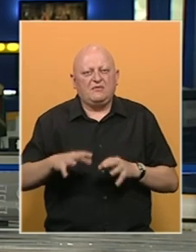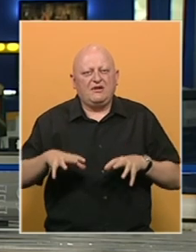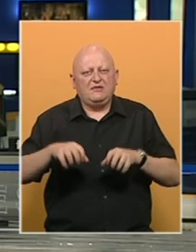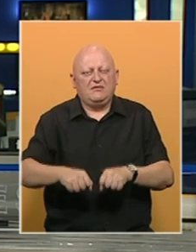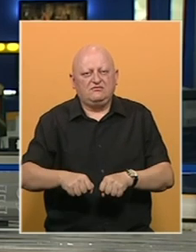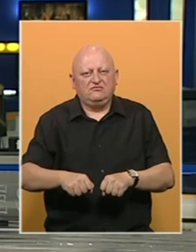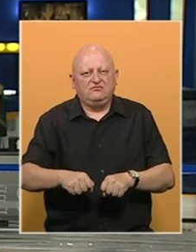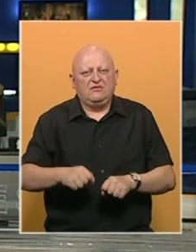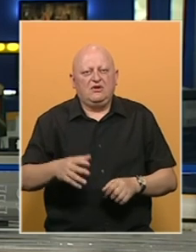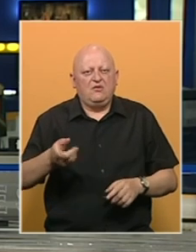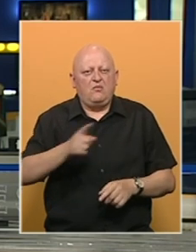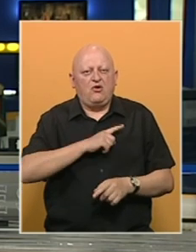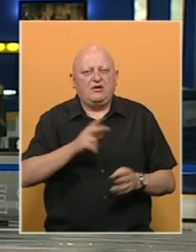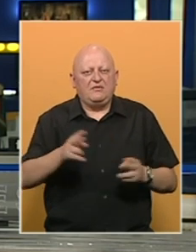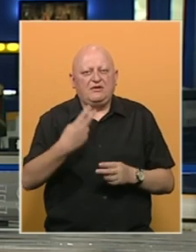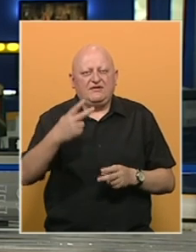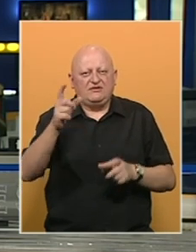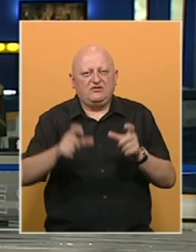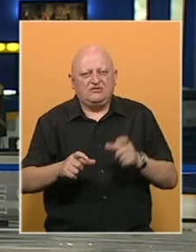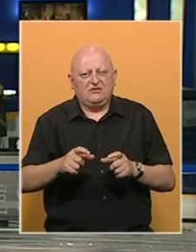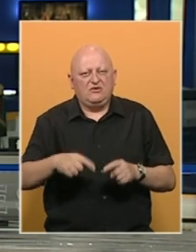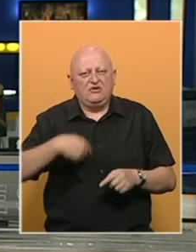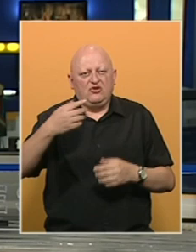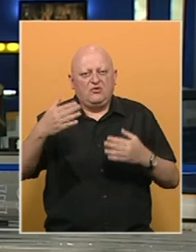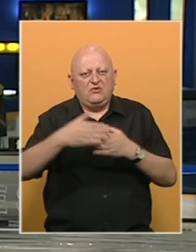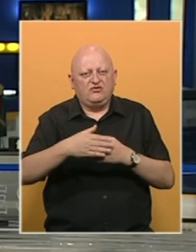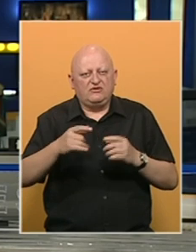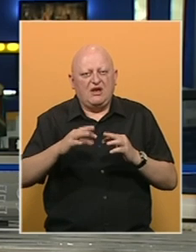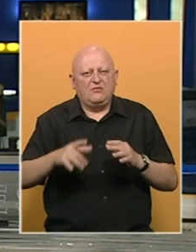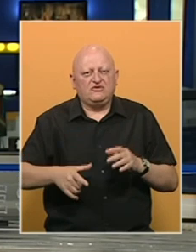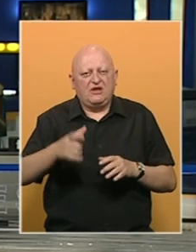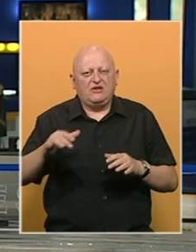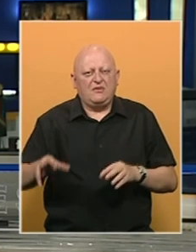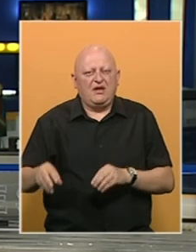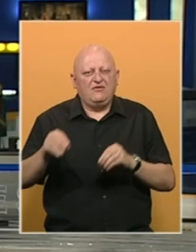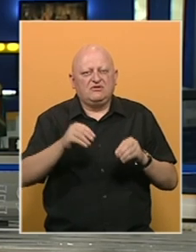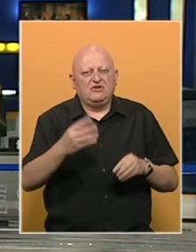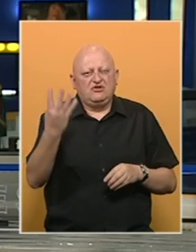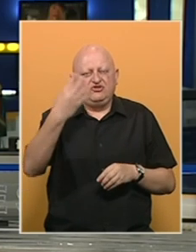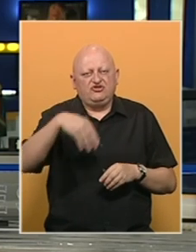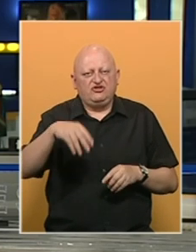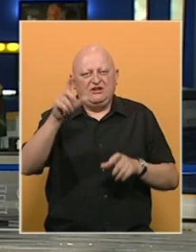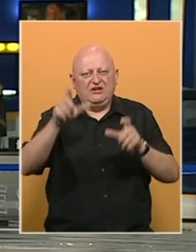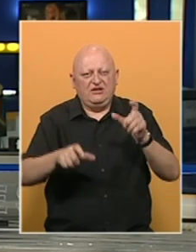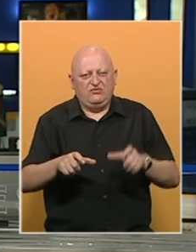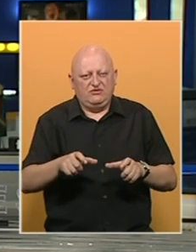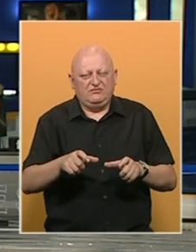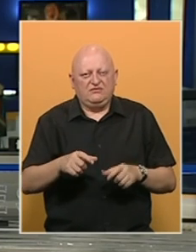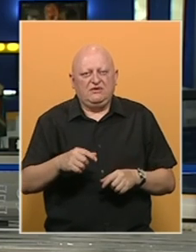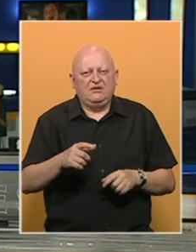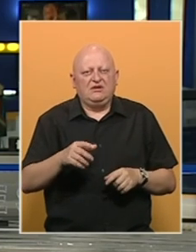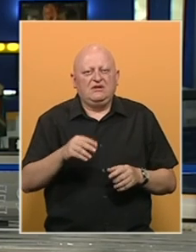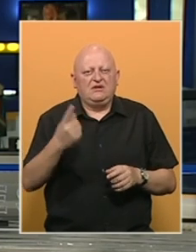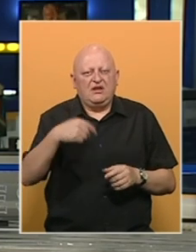talibani preuzeli vlast, poglilo je najmanje 20 osoba. Tokom noći sa kabulskog aerodroma evakuisano je skoro 4.000 ljudi.